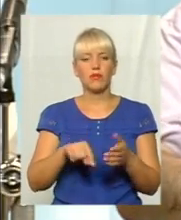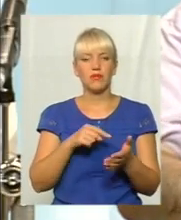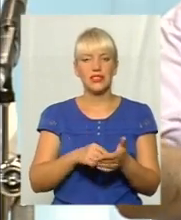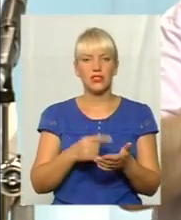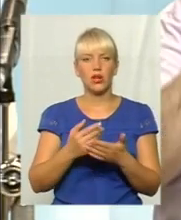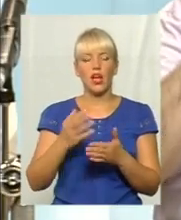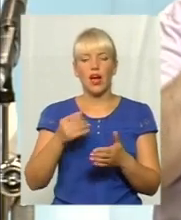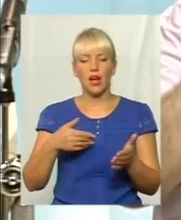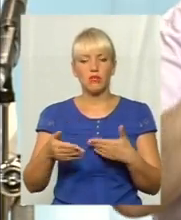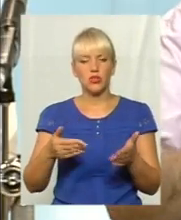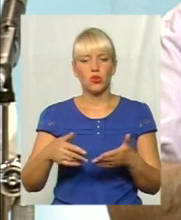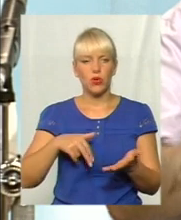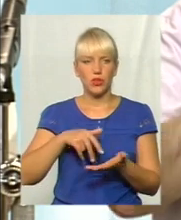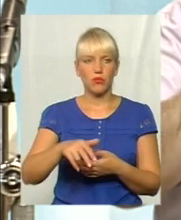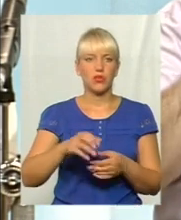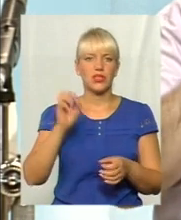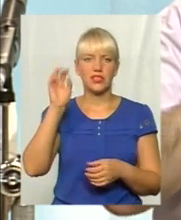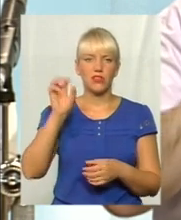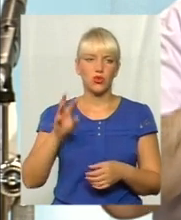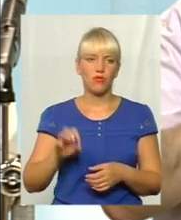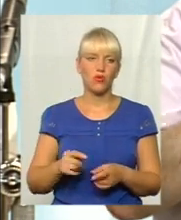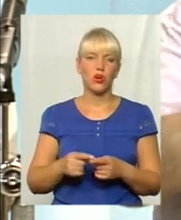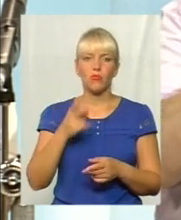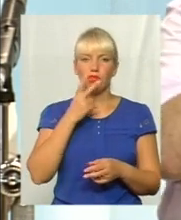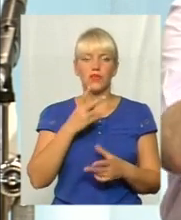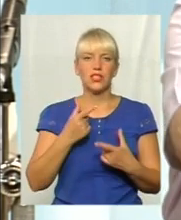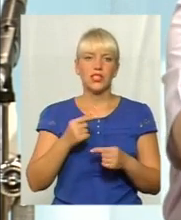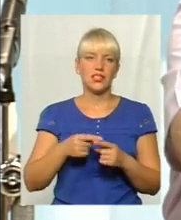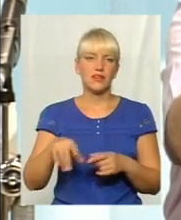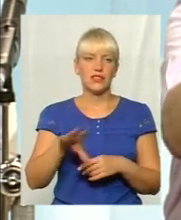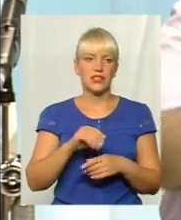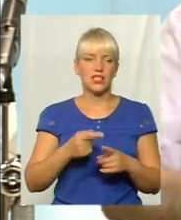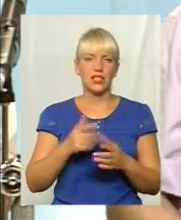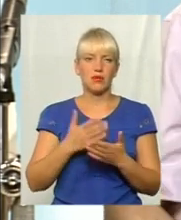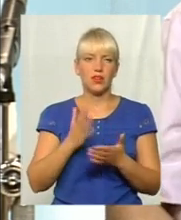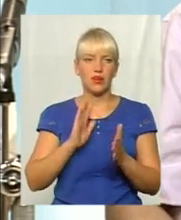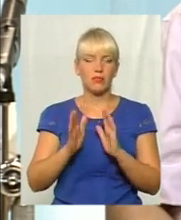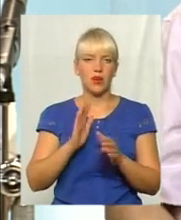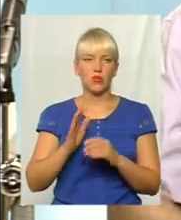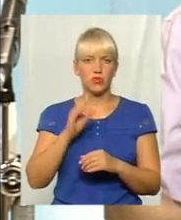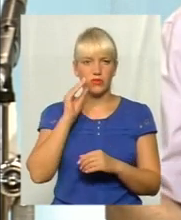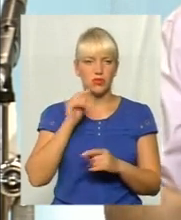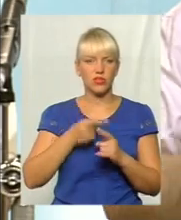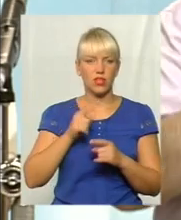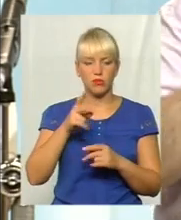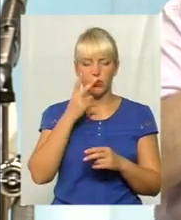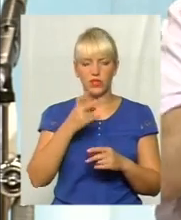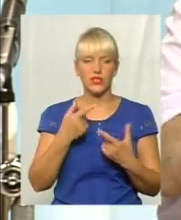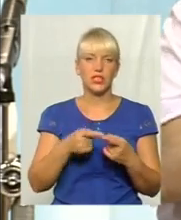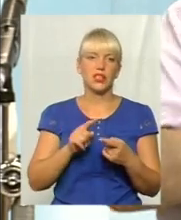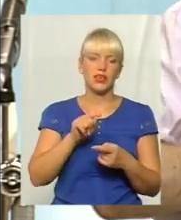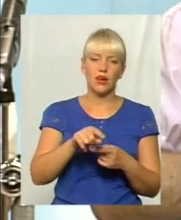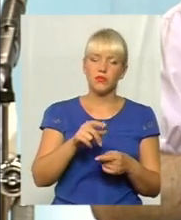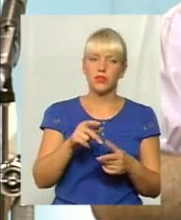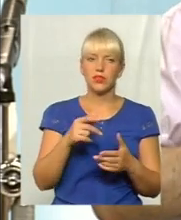проходи, світлофори, подивитися, де все, навіть в тому ж апарту, сьогодні згадав телеглядаш, там подивитися, там